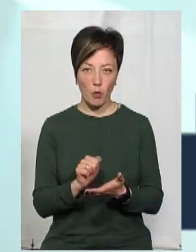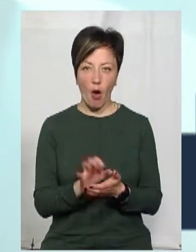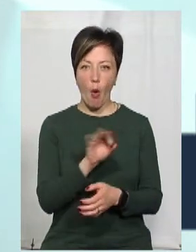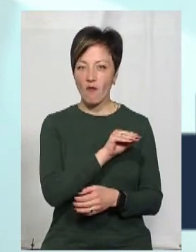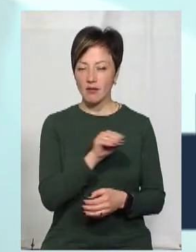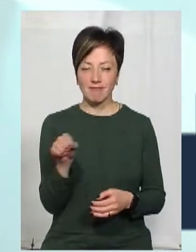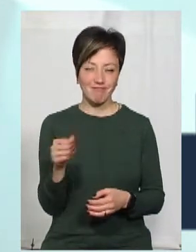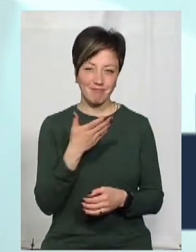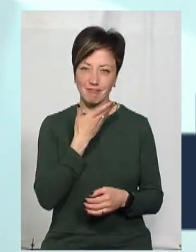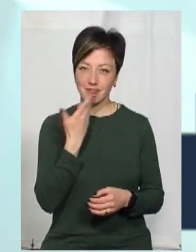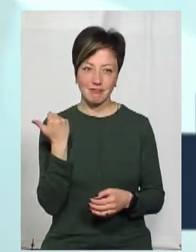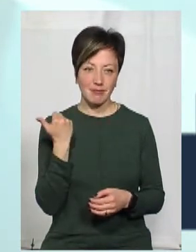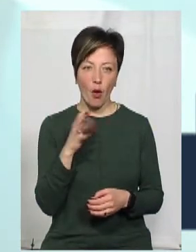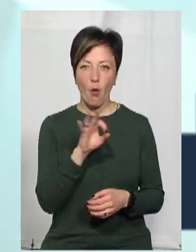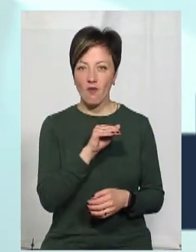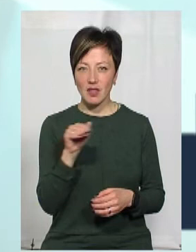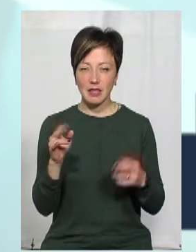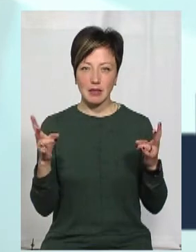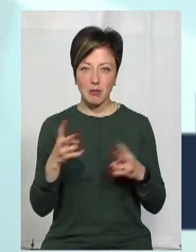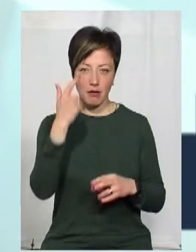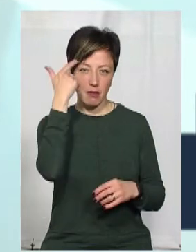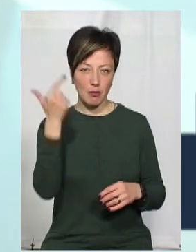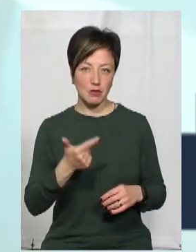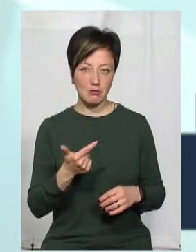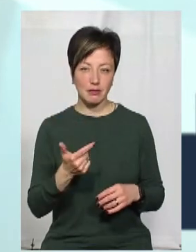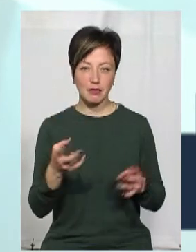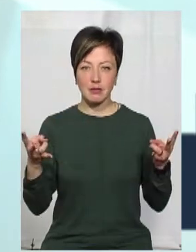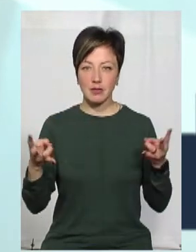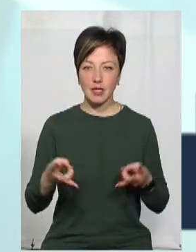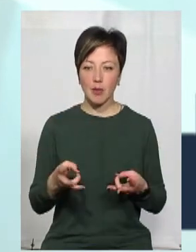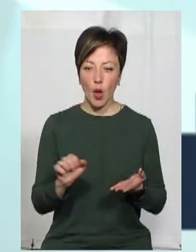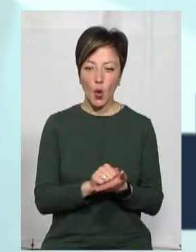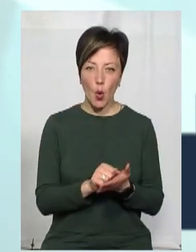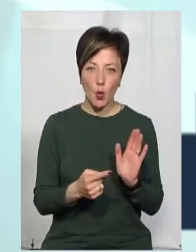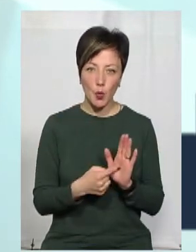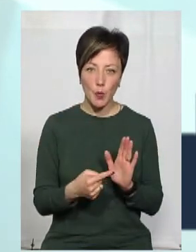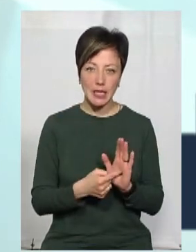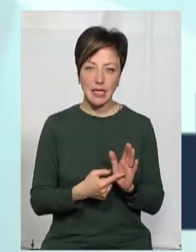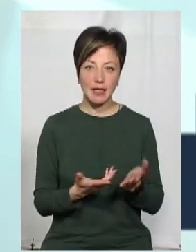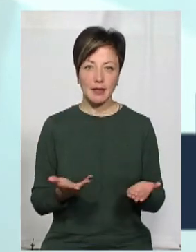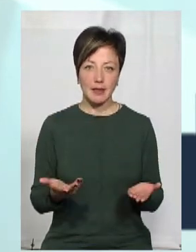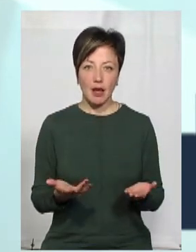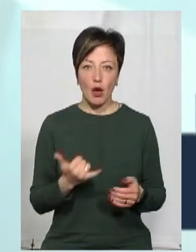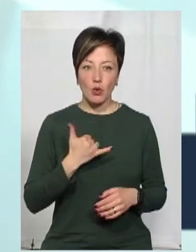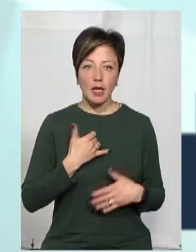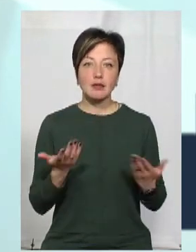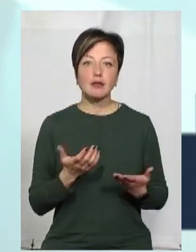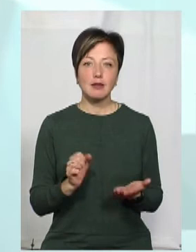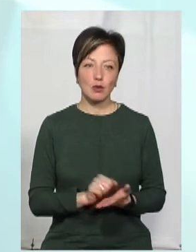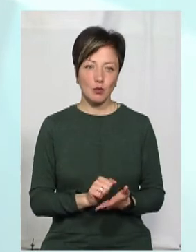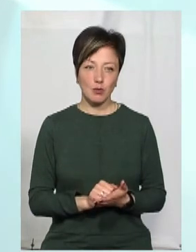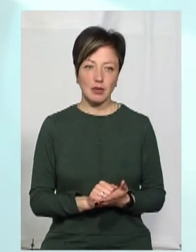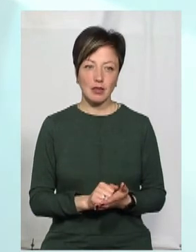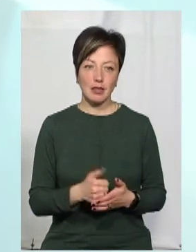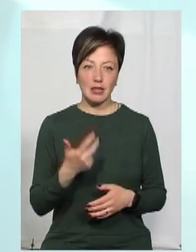офіційно? Ну, офіційно, це треба бути грамотним. Треба якісь документи, а в нас які документи?